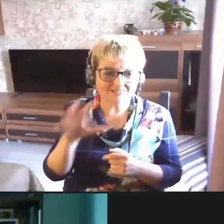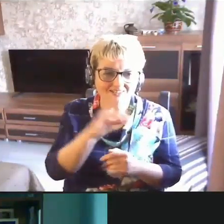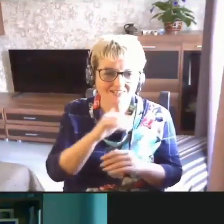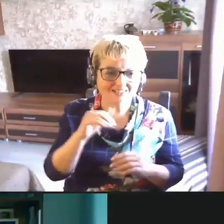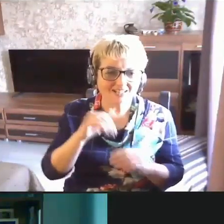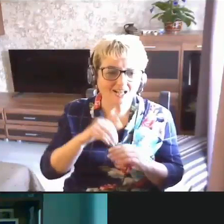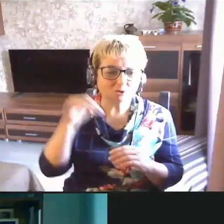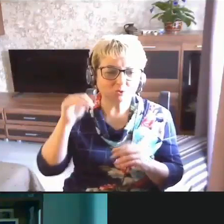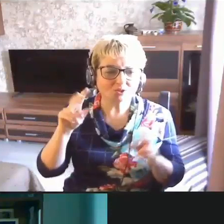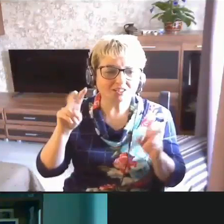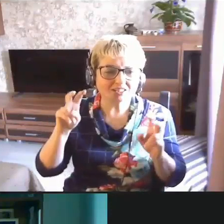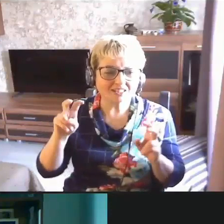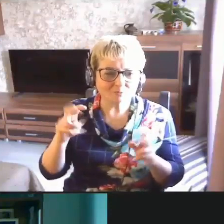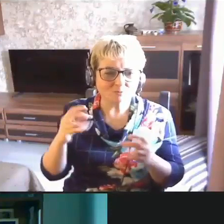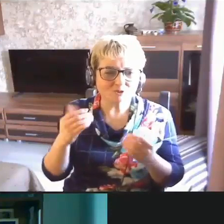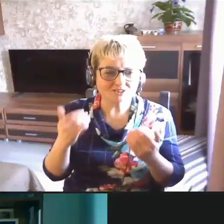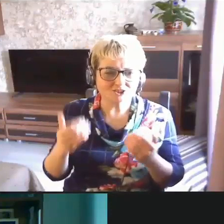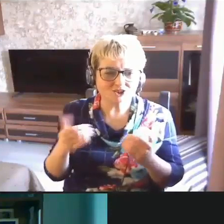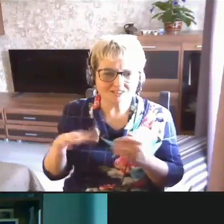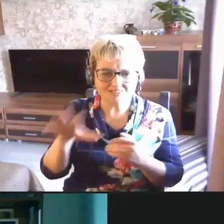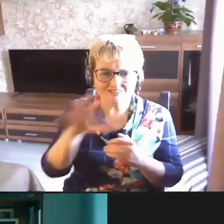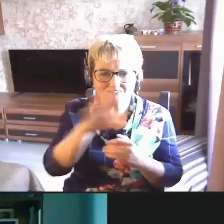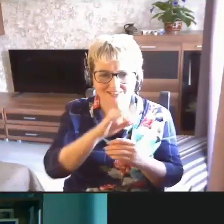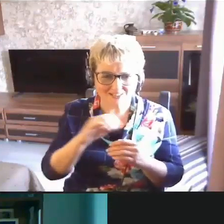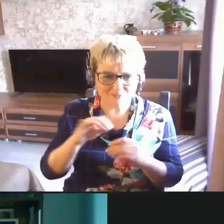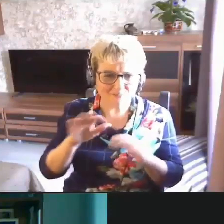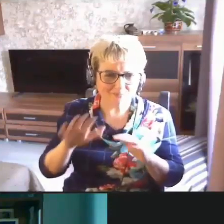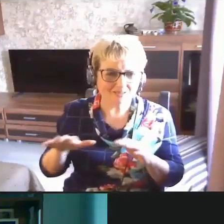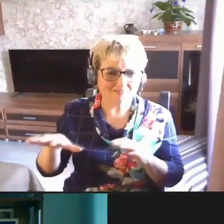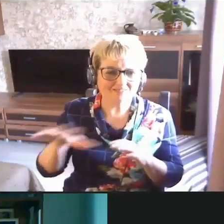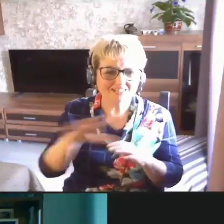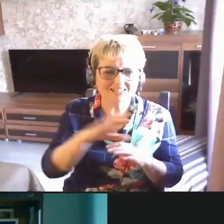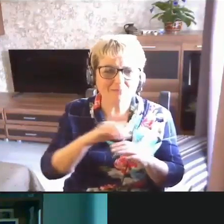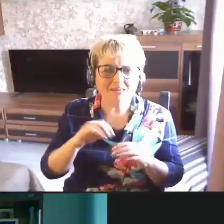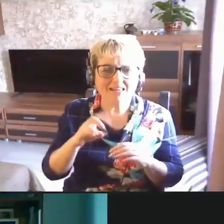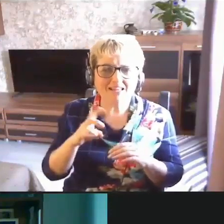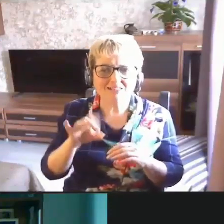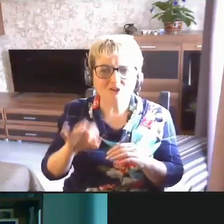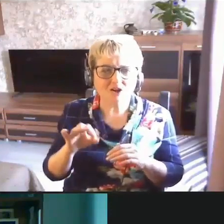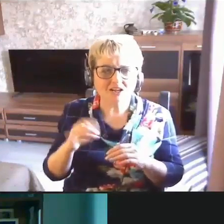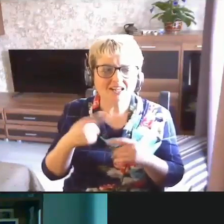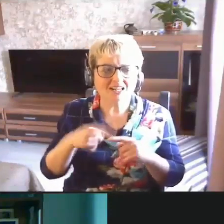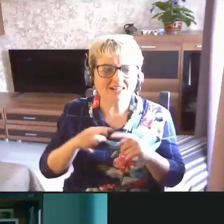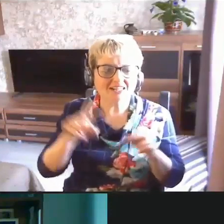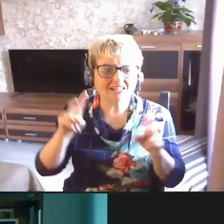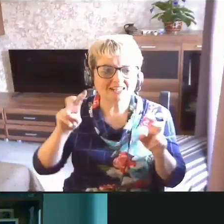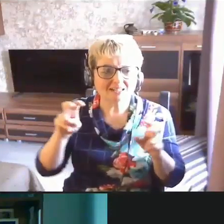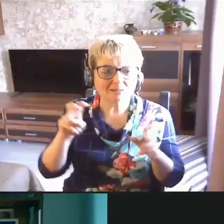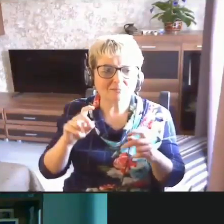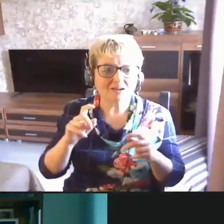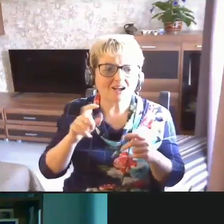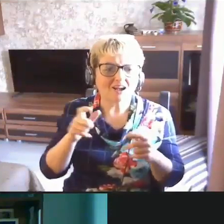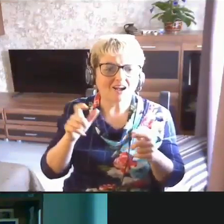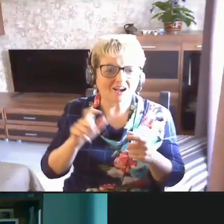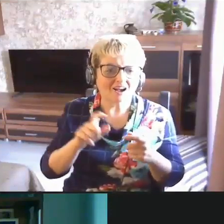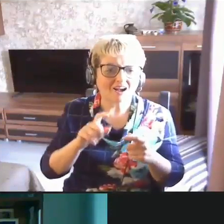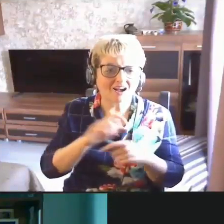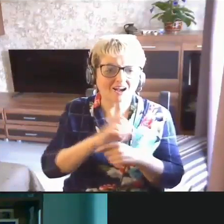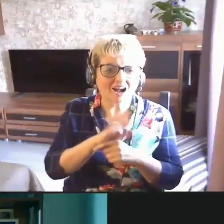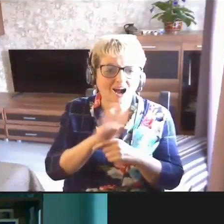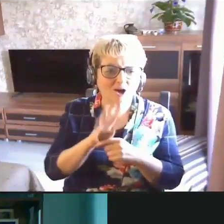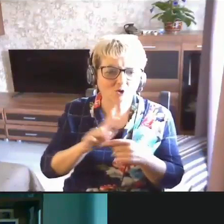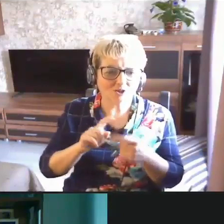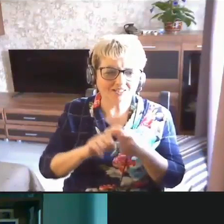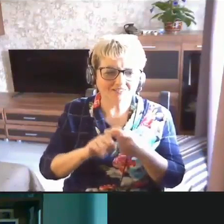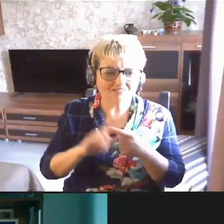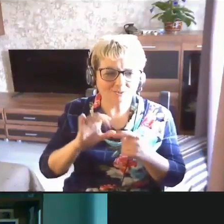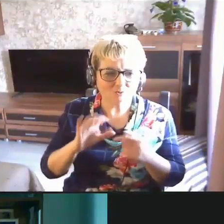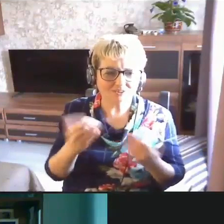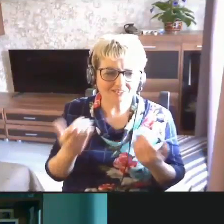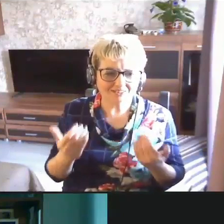она сейчас везде повсеместная, это тема коронавируса. и вот эта ситуация связанная с